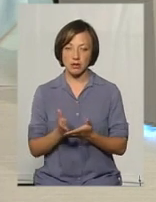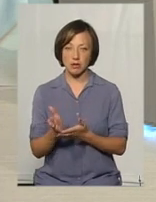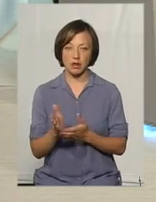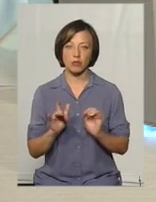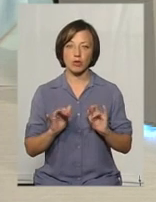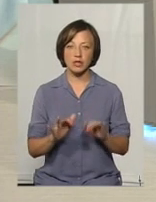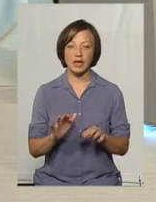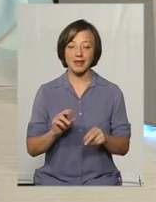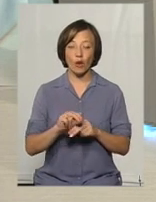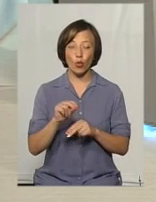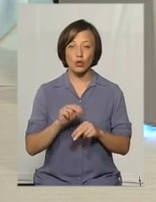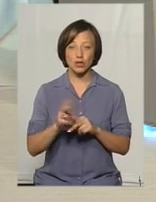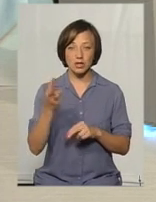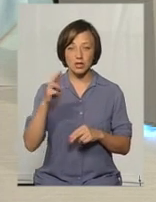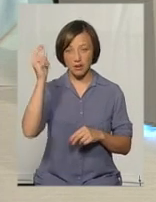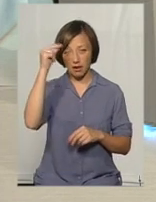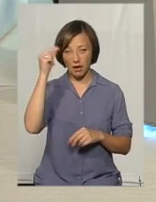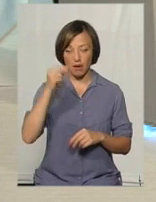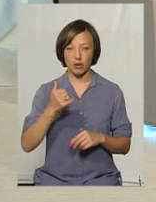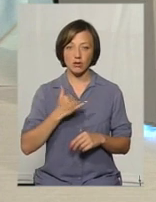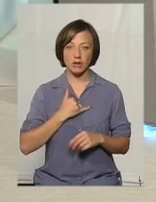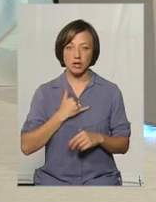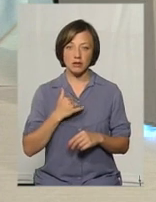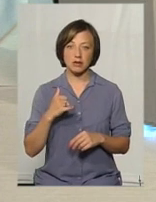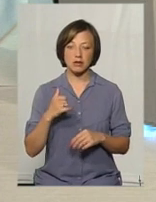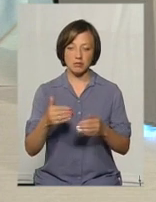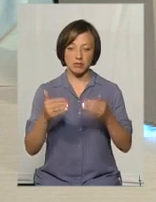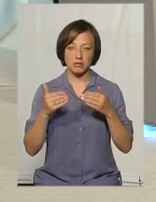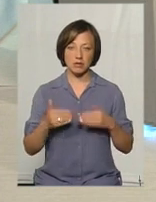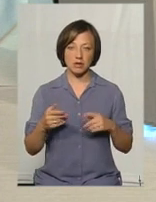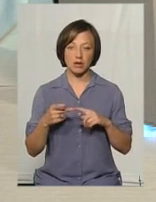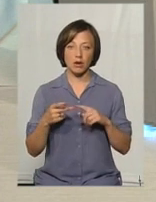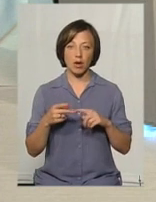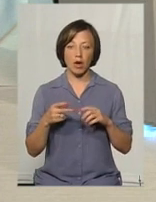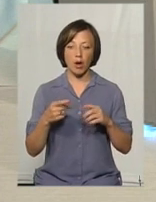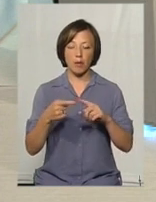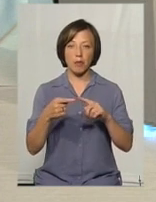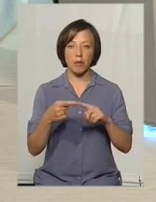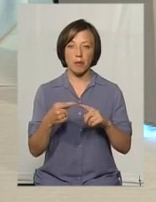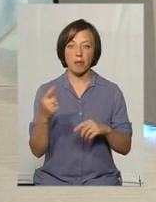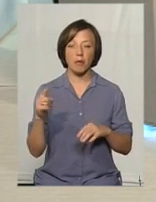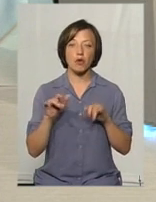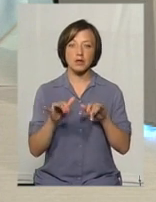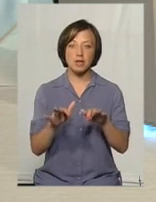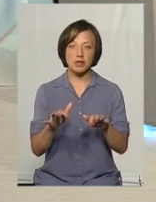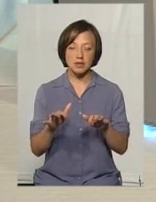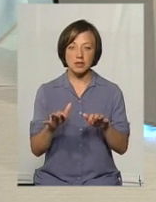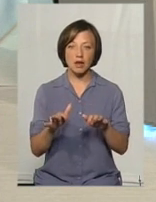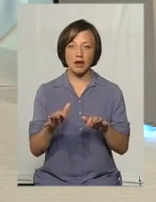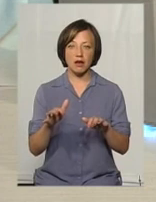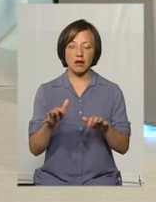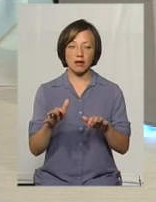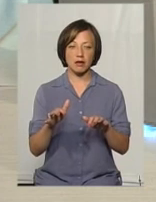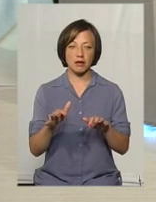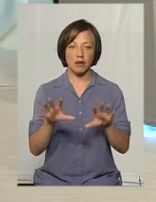научення чомусь нас відступає на другий план. Процес набуття тих елементарних навиків, які